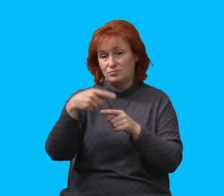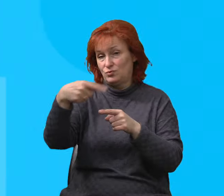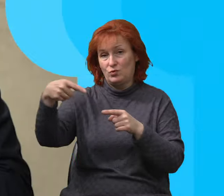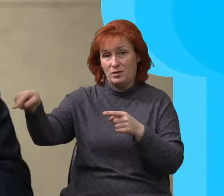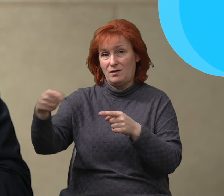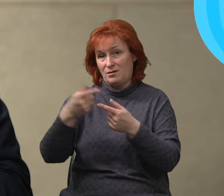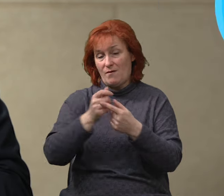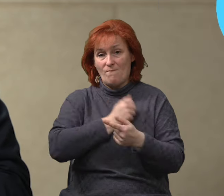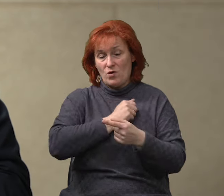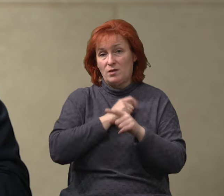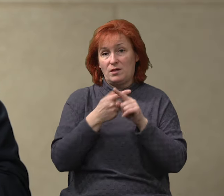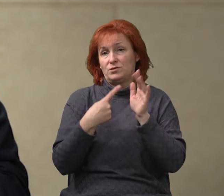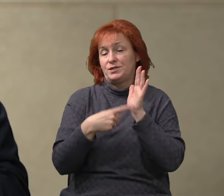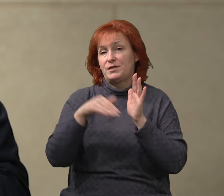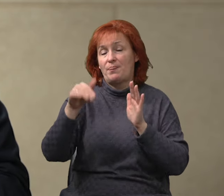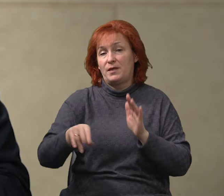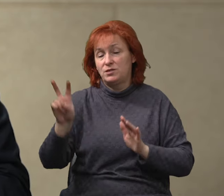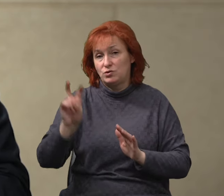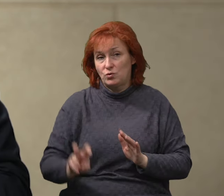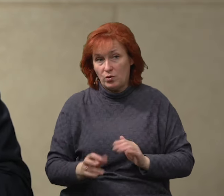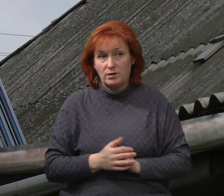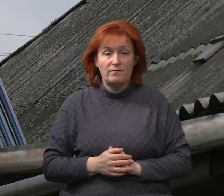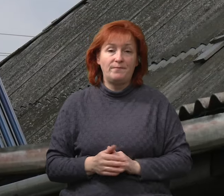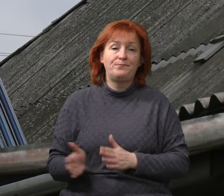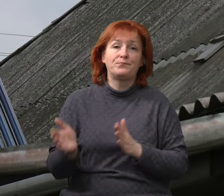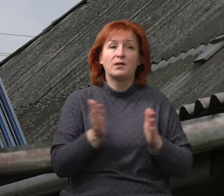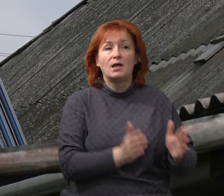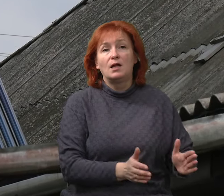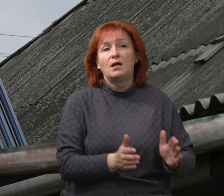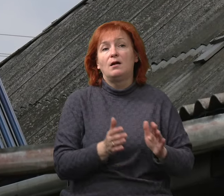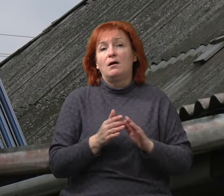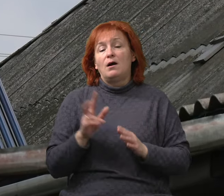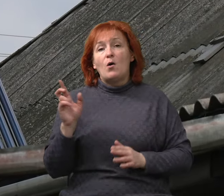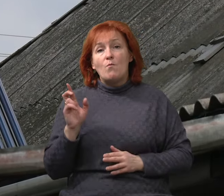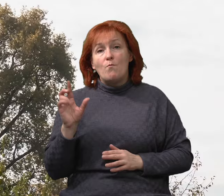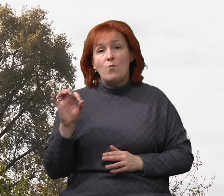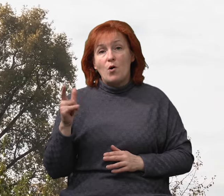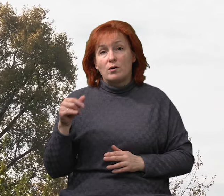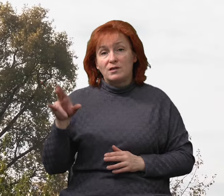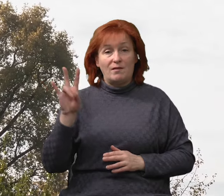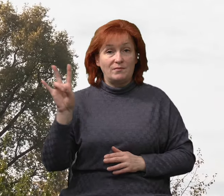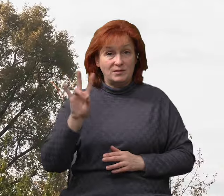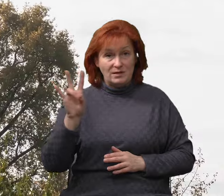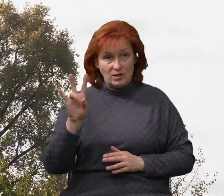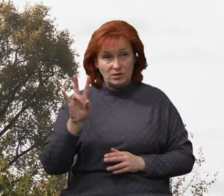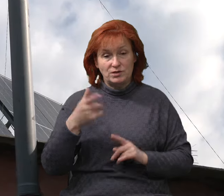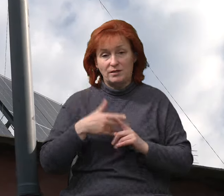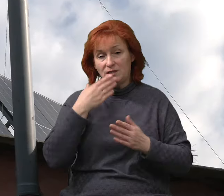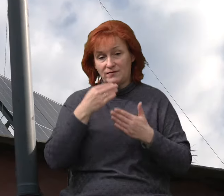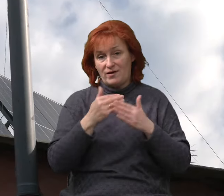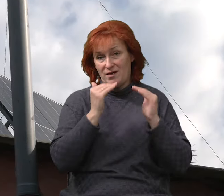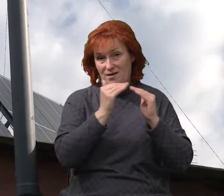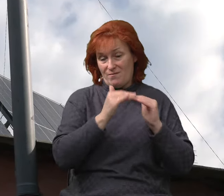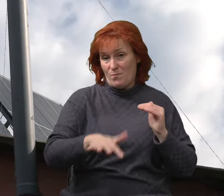доларів. Сонячний колектор для нагріву води, вітряк та панелі. Богдан нещеред з Ніжина на своєму подвір'ї